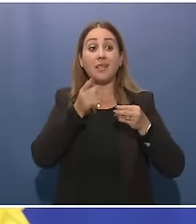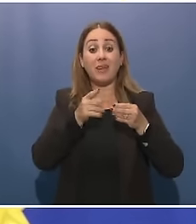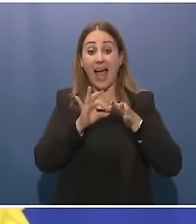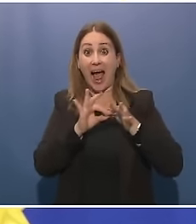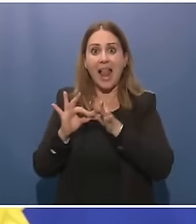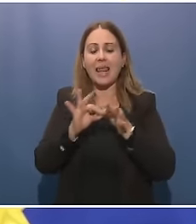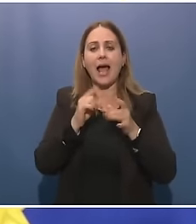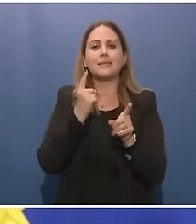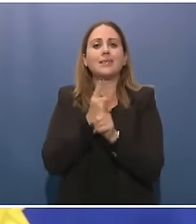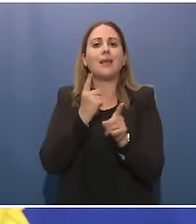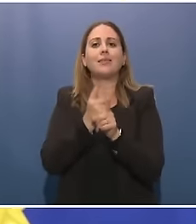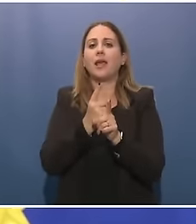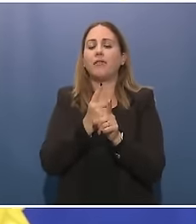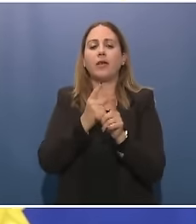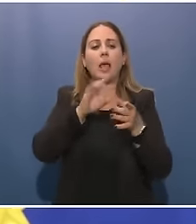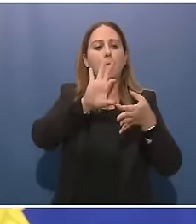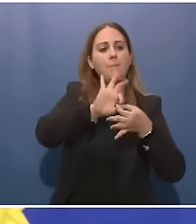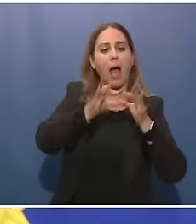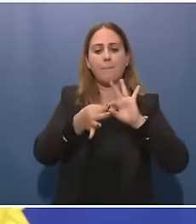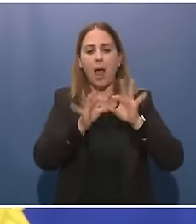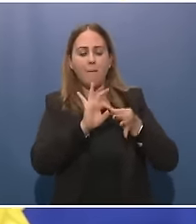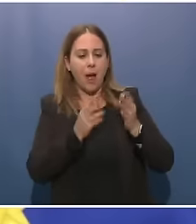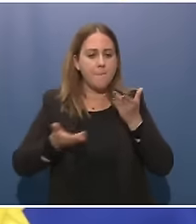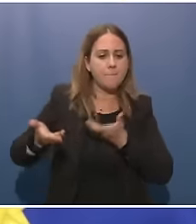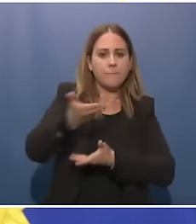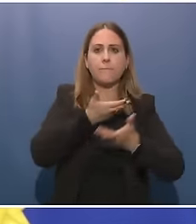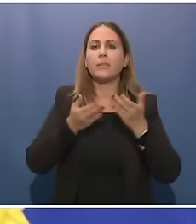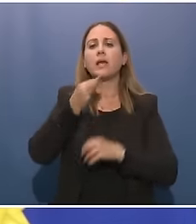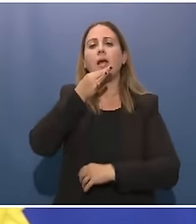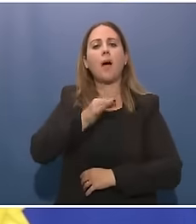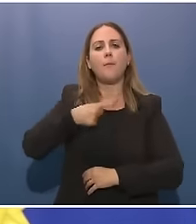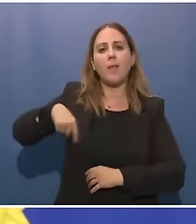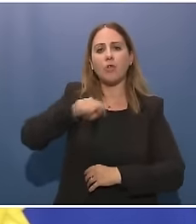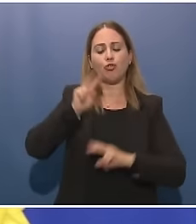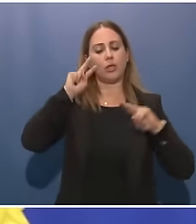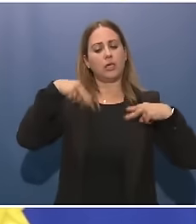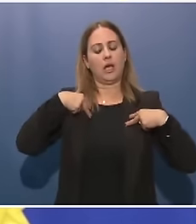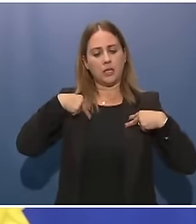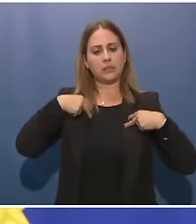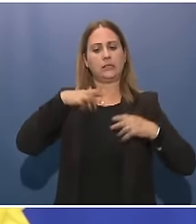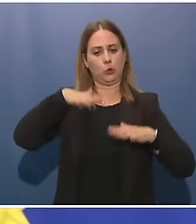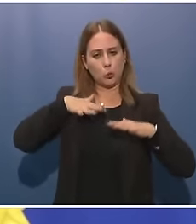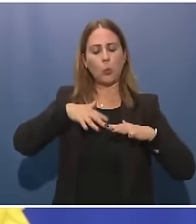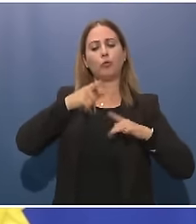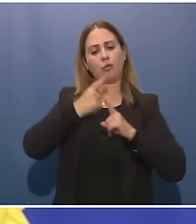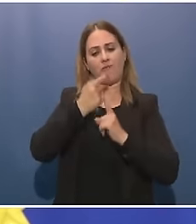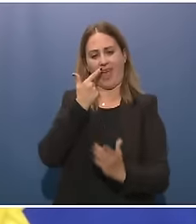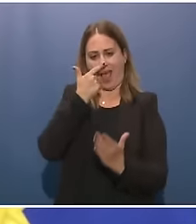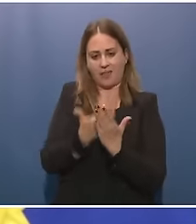una interconnessione fondamentale, una capacità di rimettersi continuamente in discussione. C'è ovviamente tanto da fare.